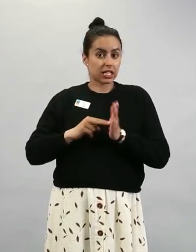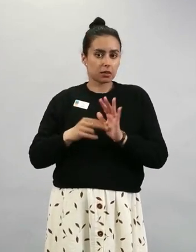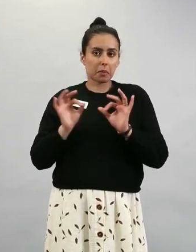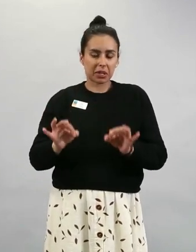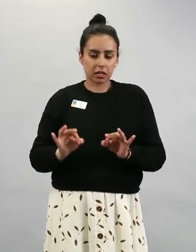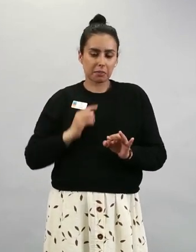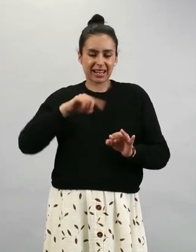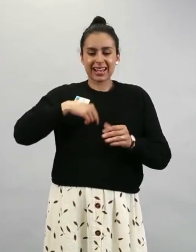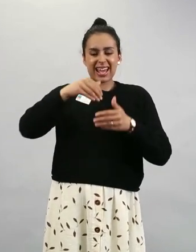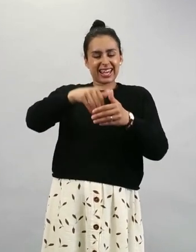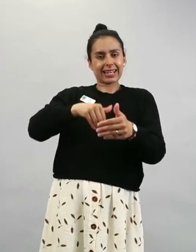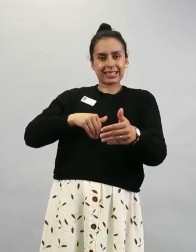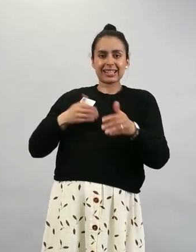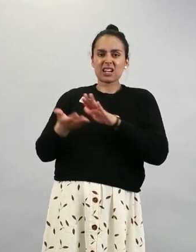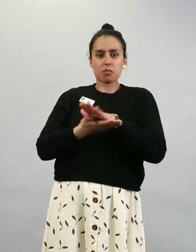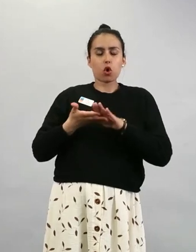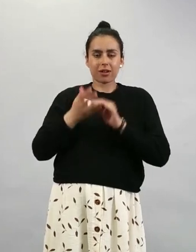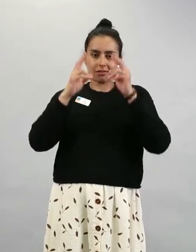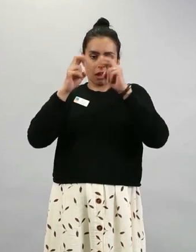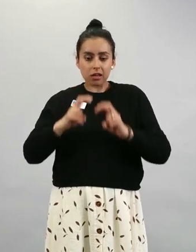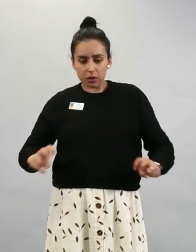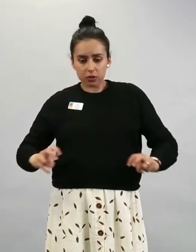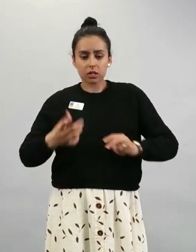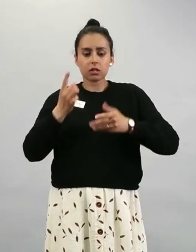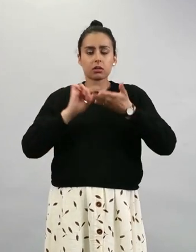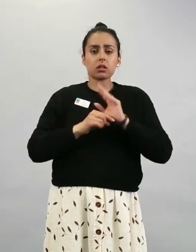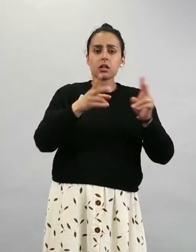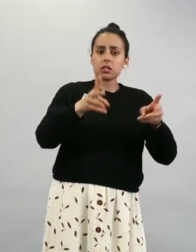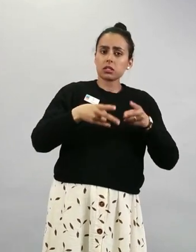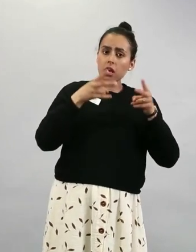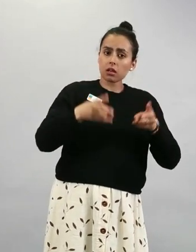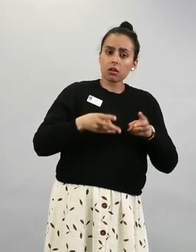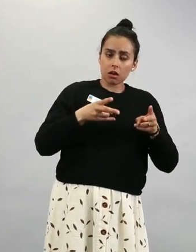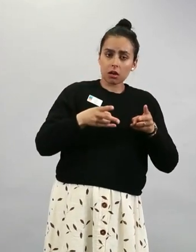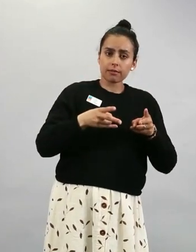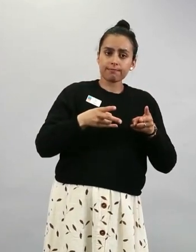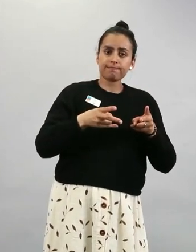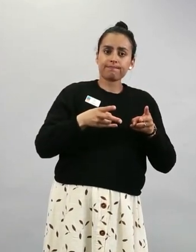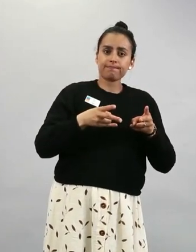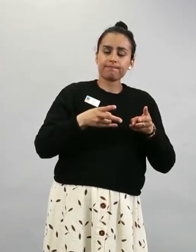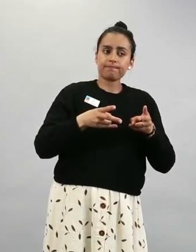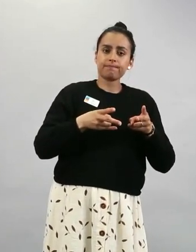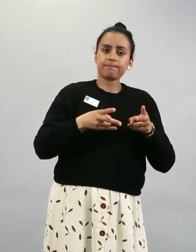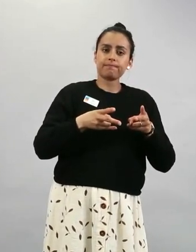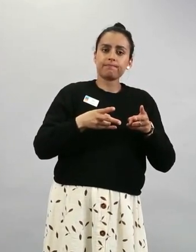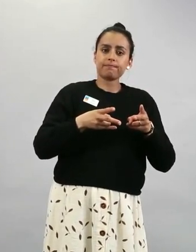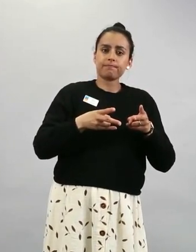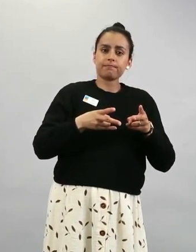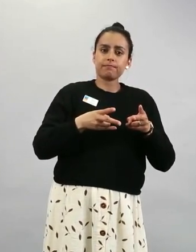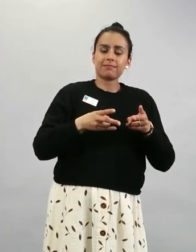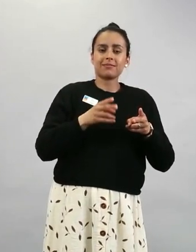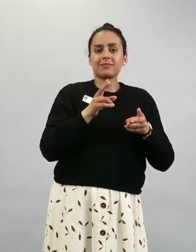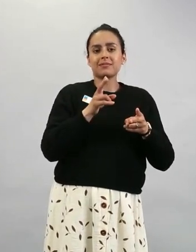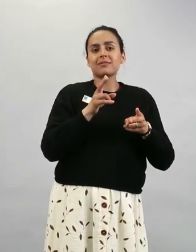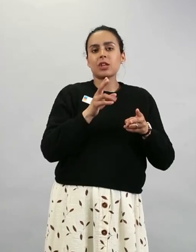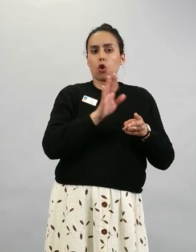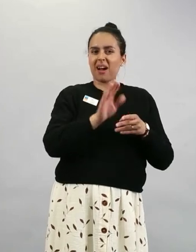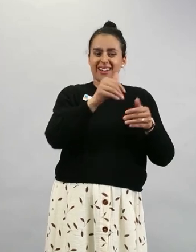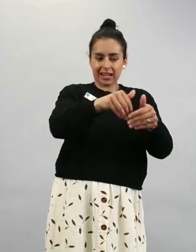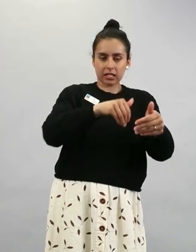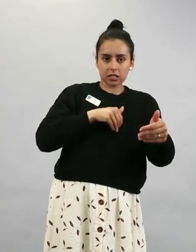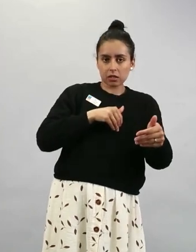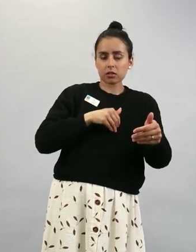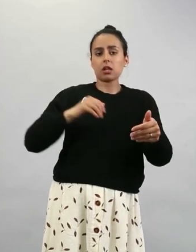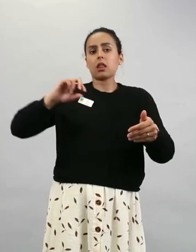analyysiin. Eli me voidaan yhdistää sairaalan näistä hilmorekistereistä tai